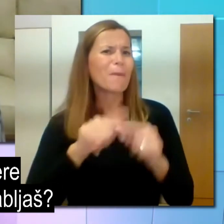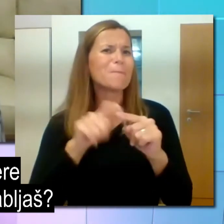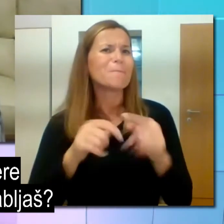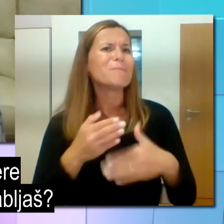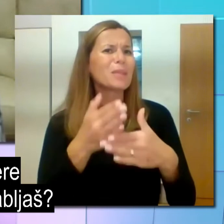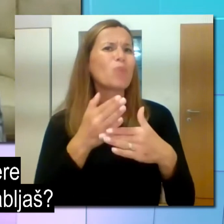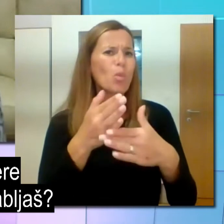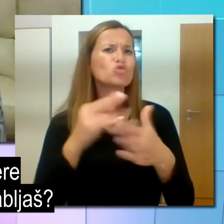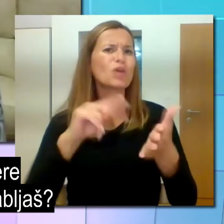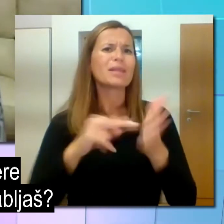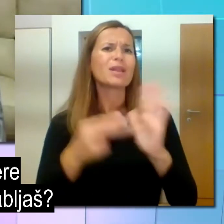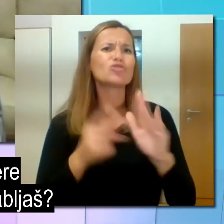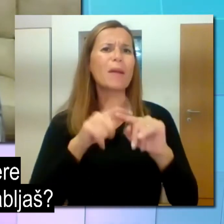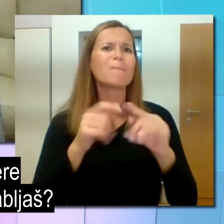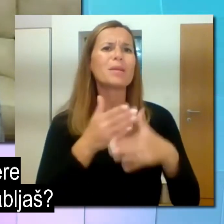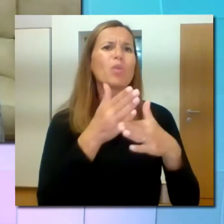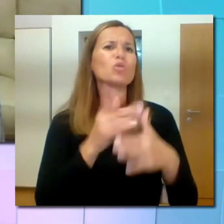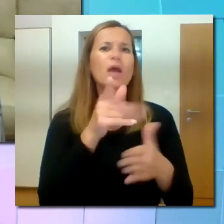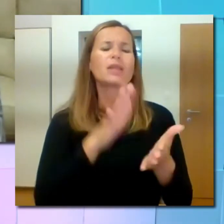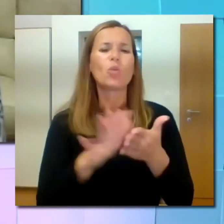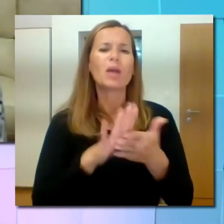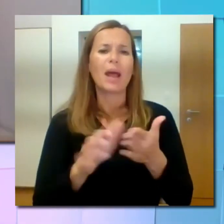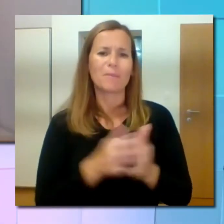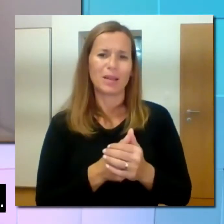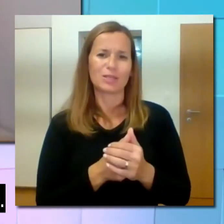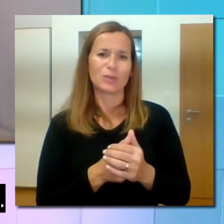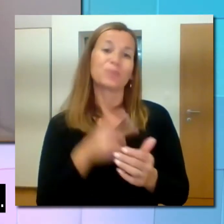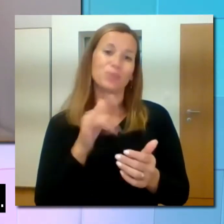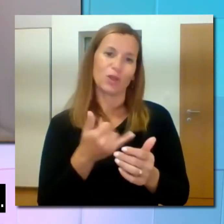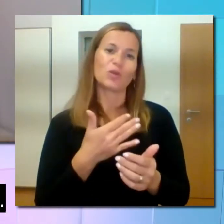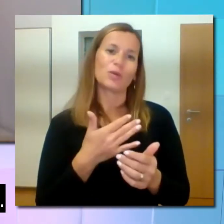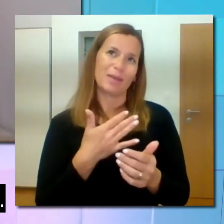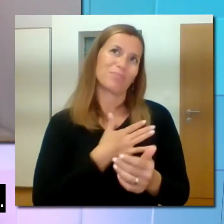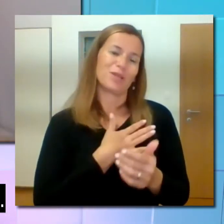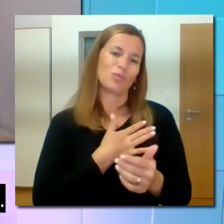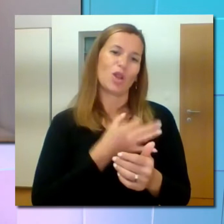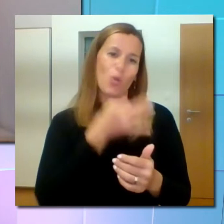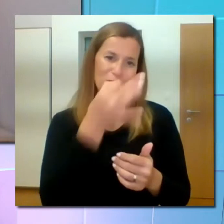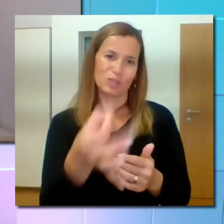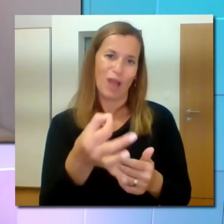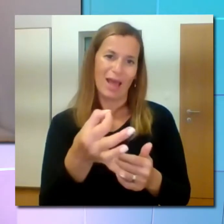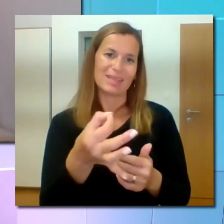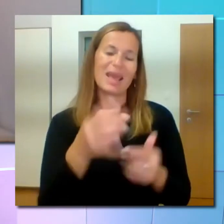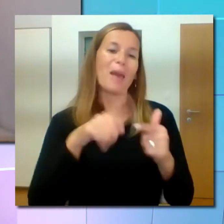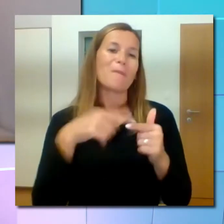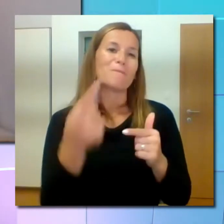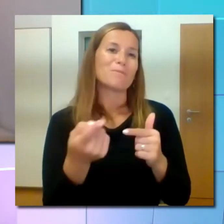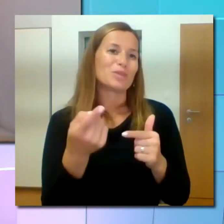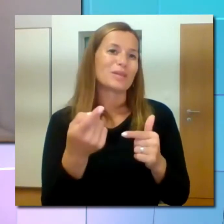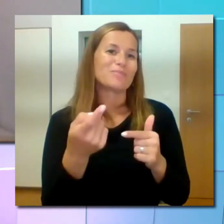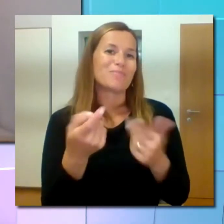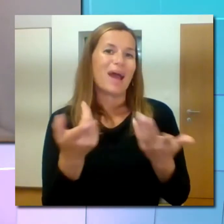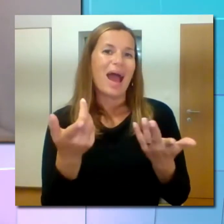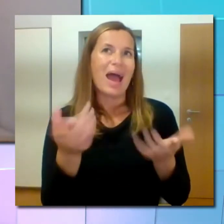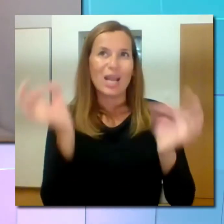pomagaš, katere tehnične pripomočke uporabljaš? Ja, to je tako preljubljeno vprašanje, bom rekla in potem